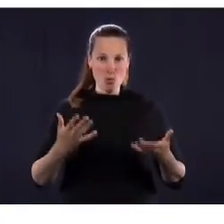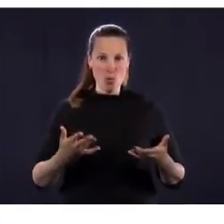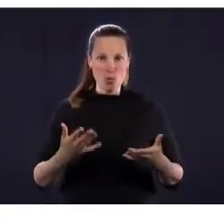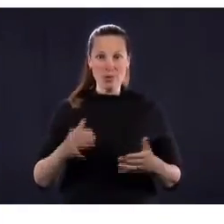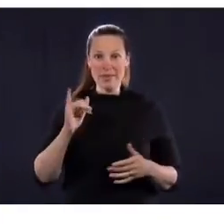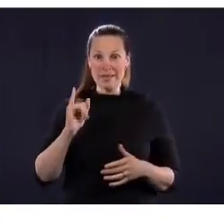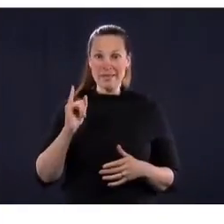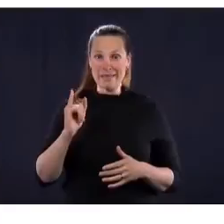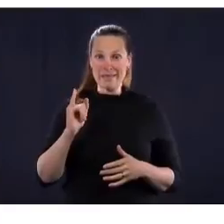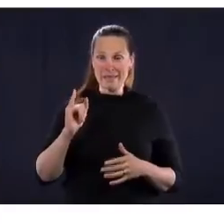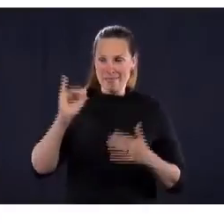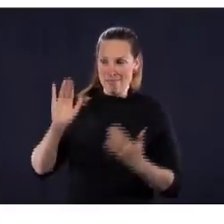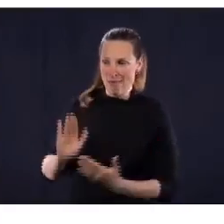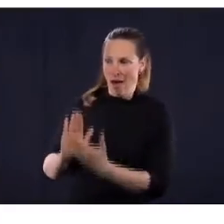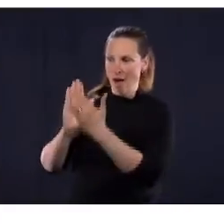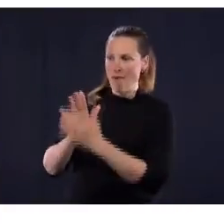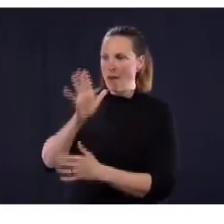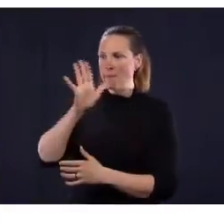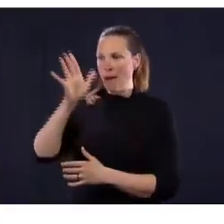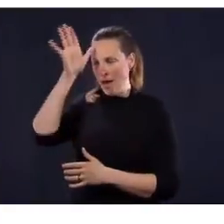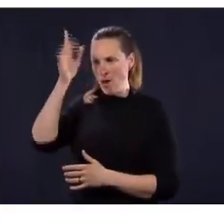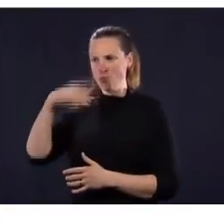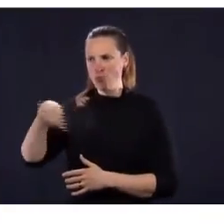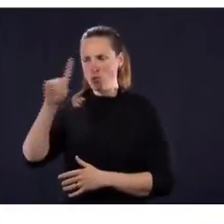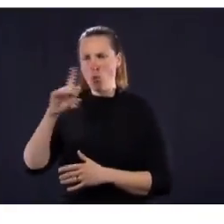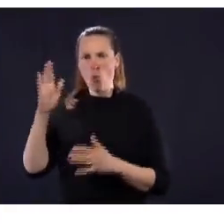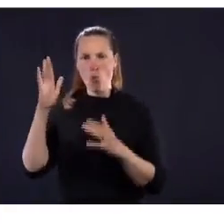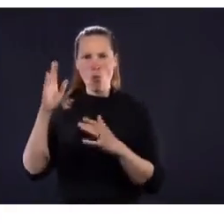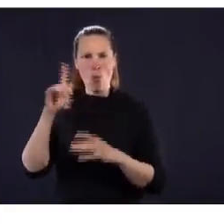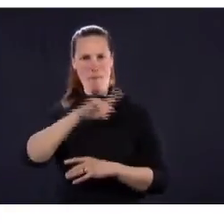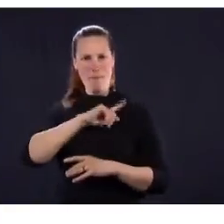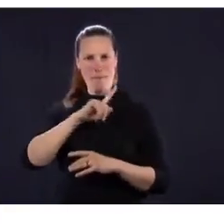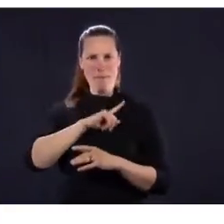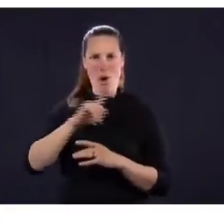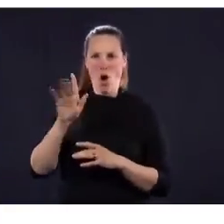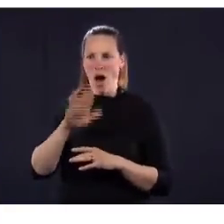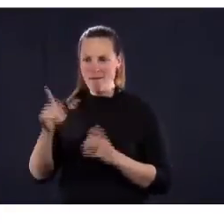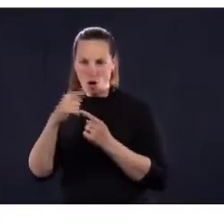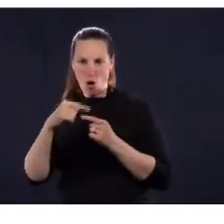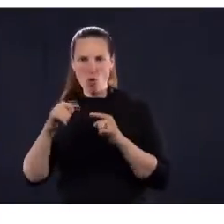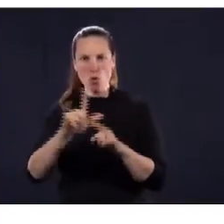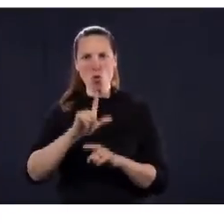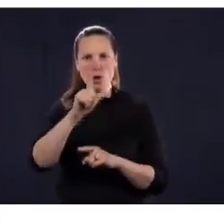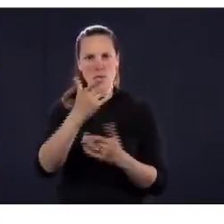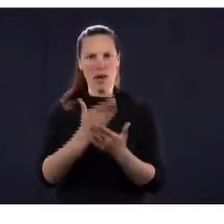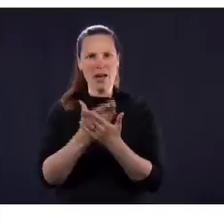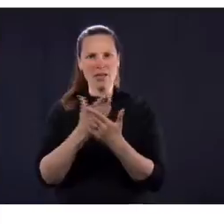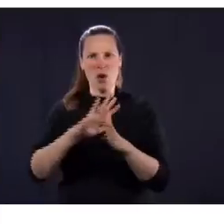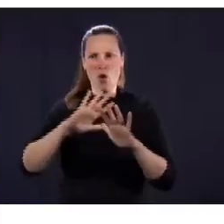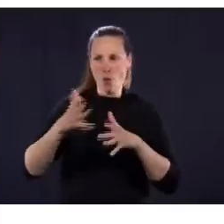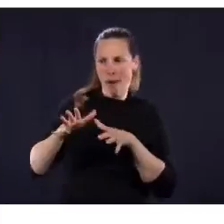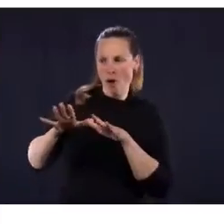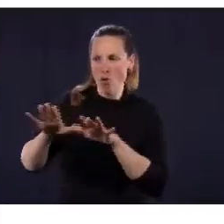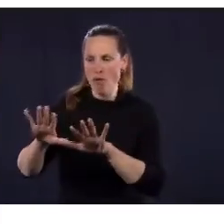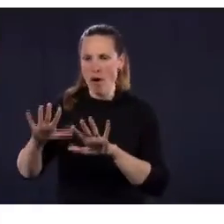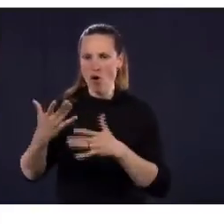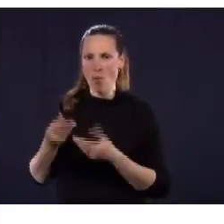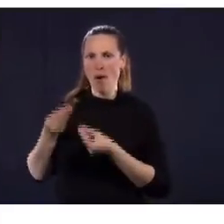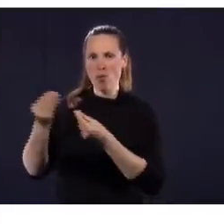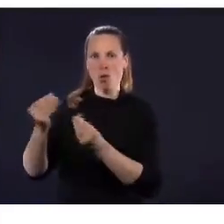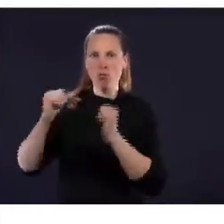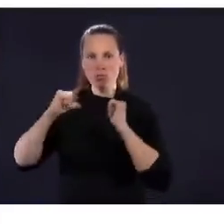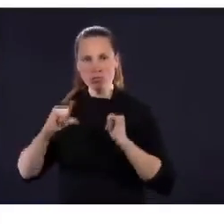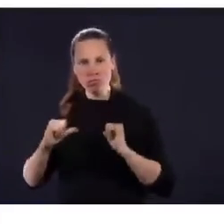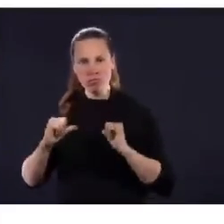personnelle. On l'a dit, les enfants n pas beaucoup de risques, mais qui ces